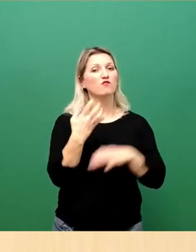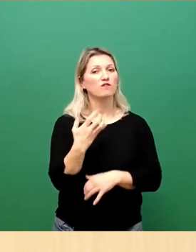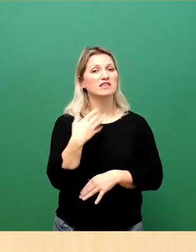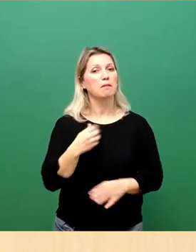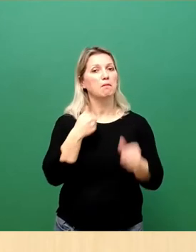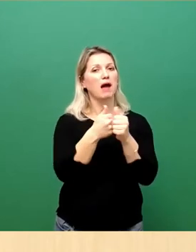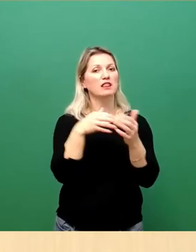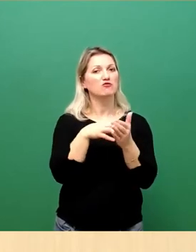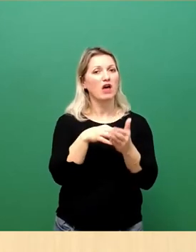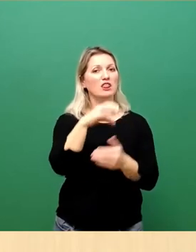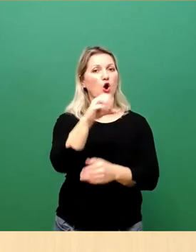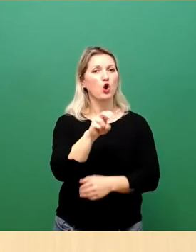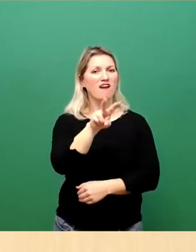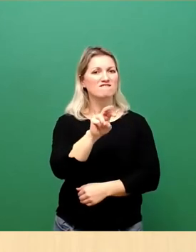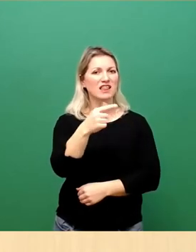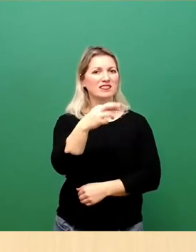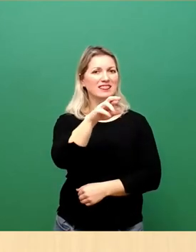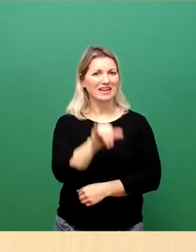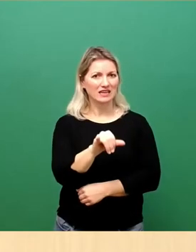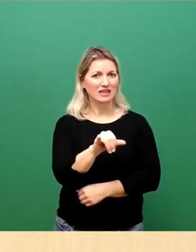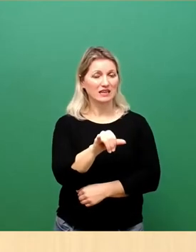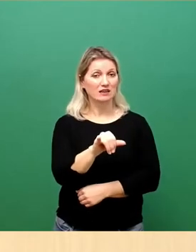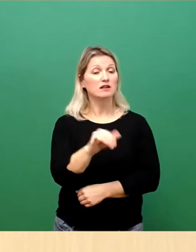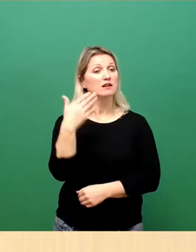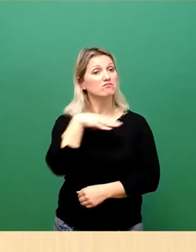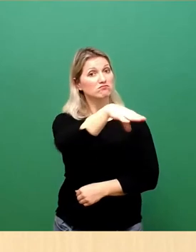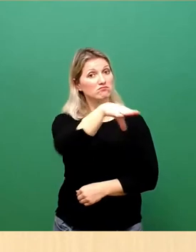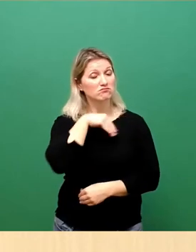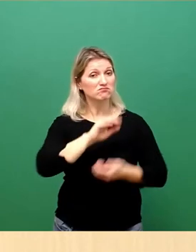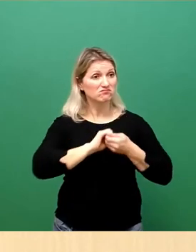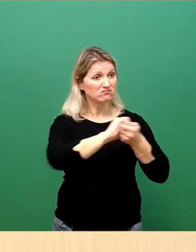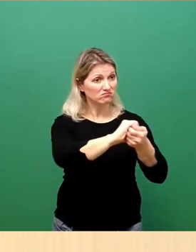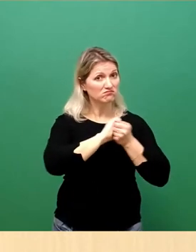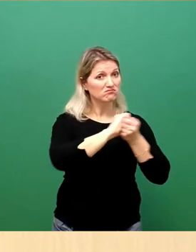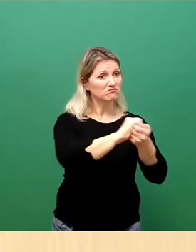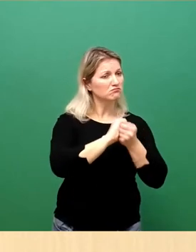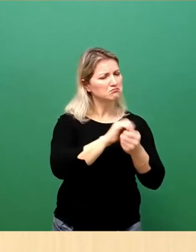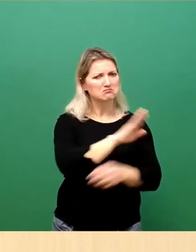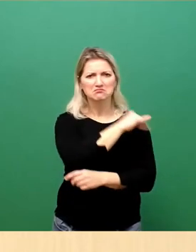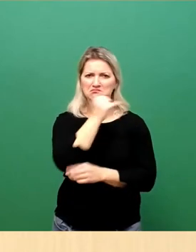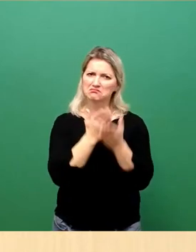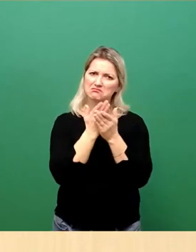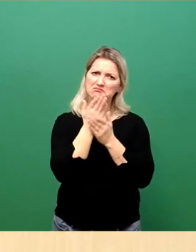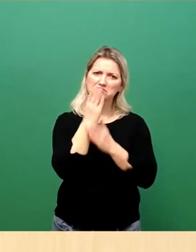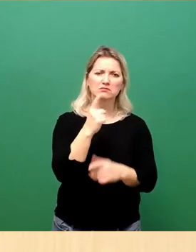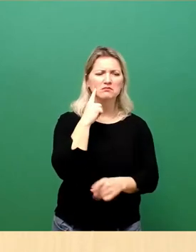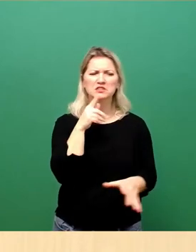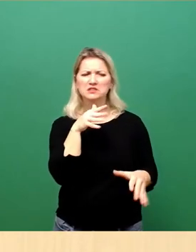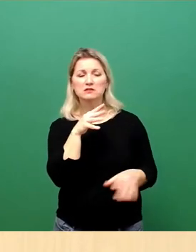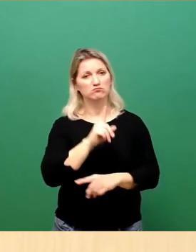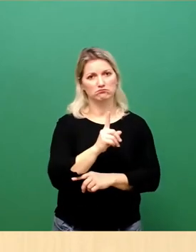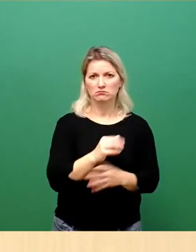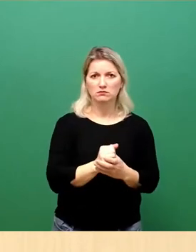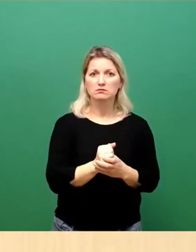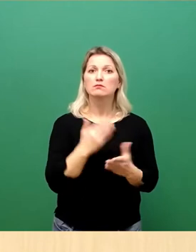Freundschaft zwischen den Menschen beider Städte nie infrage gestellt. Nicht, als wenige Jahre später die Mauer